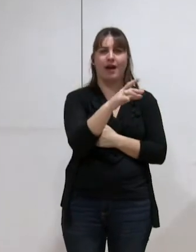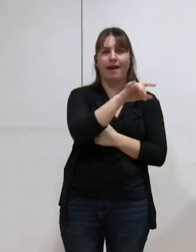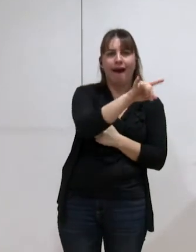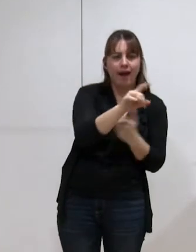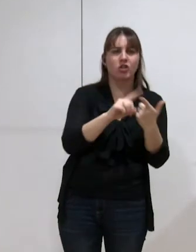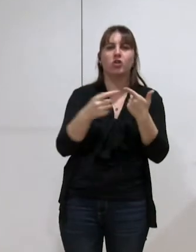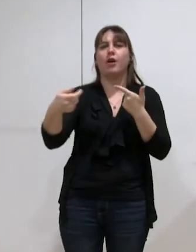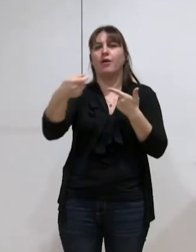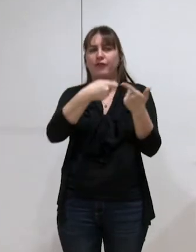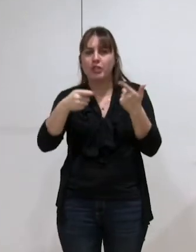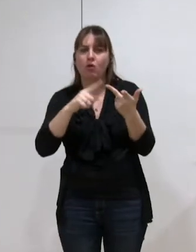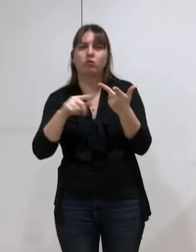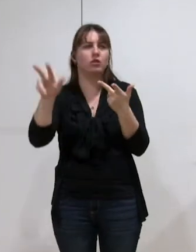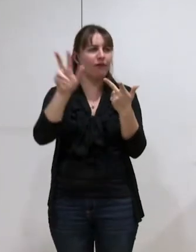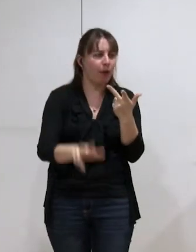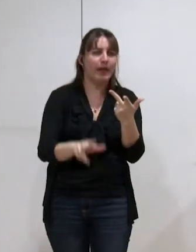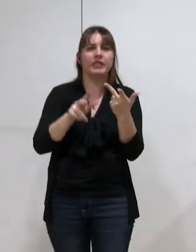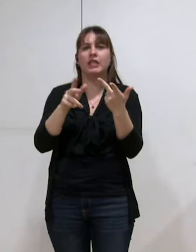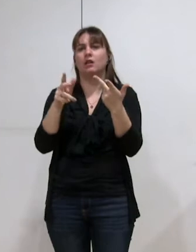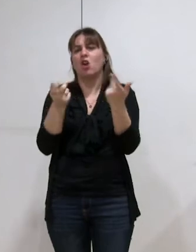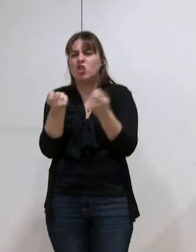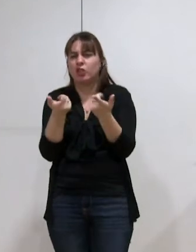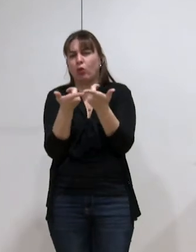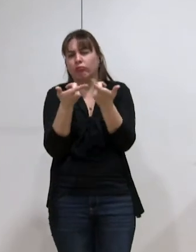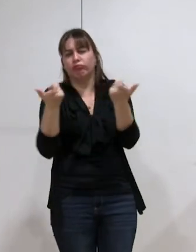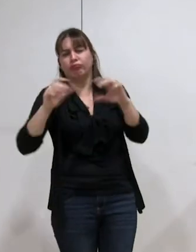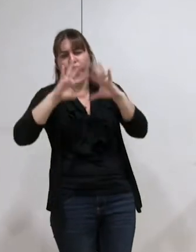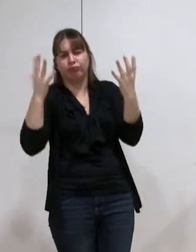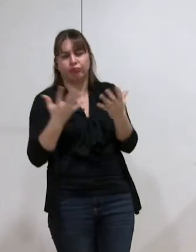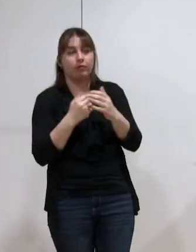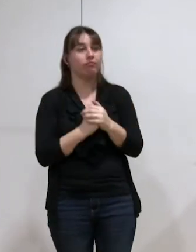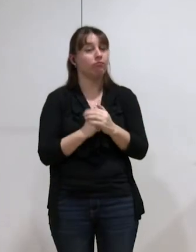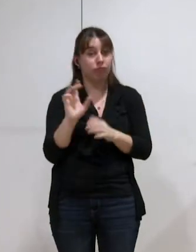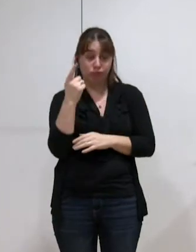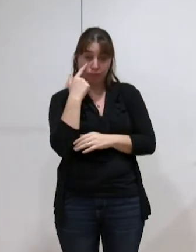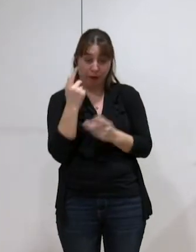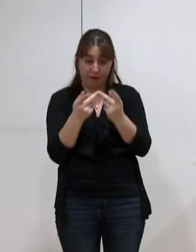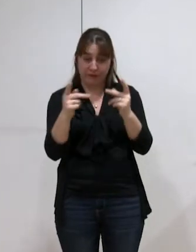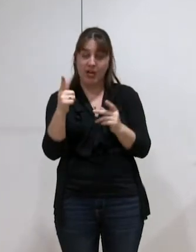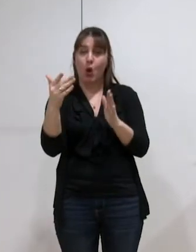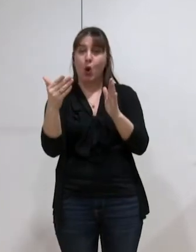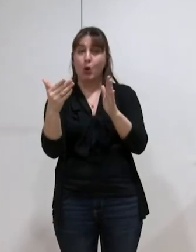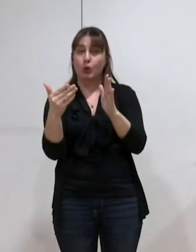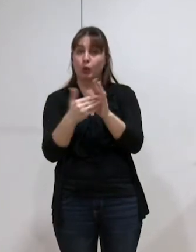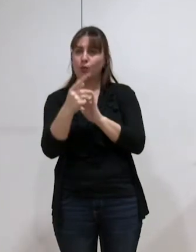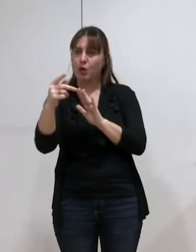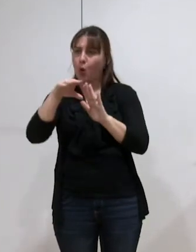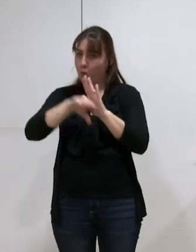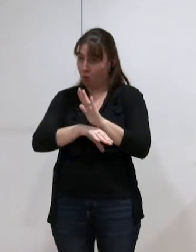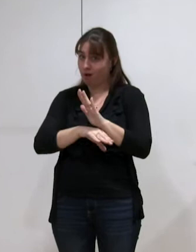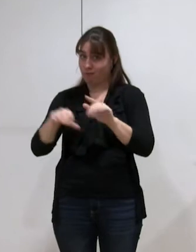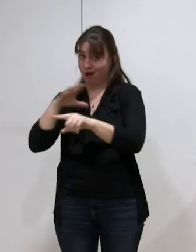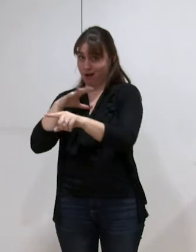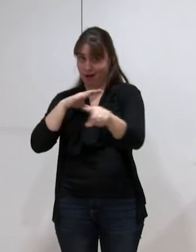finances, à l'informatique, à la gestion et tout y quanti. Alors on y apprend que dans les communes de moins de 2 000 euros, il y en a dans l'agglomération, c'est